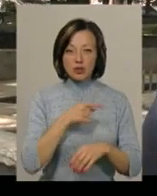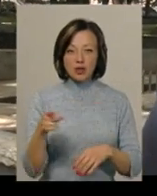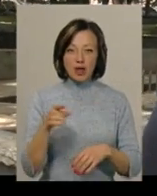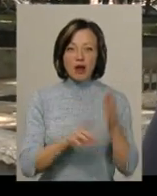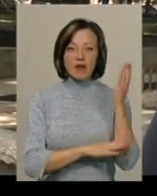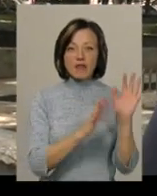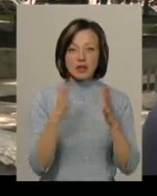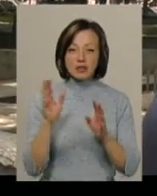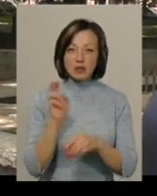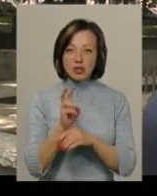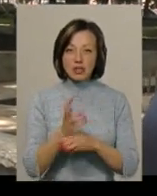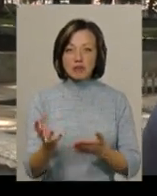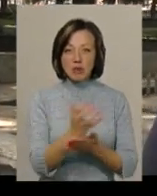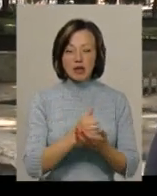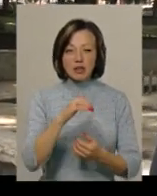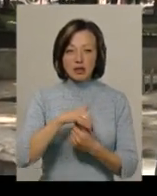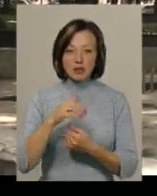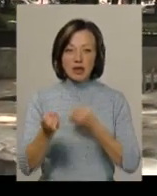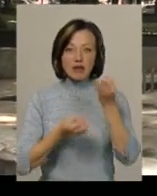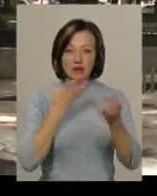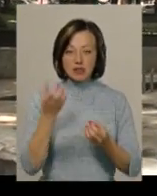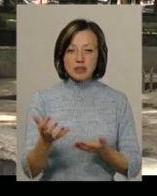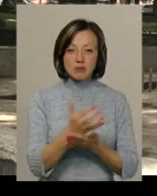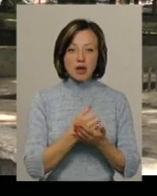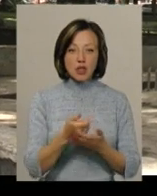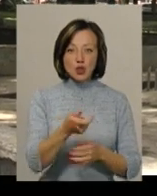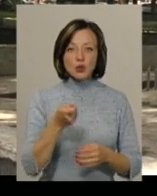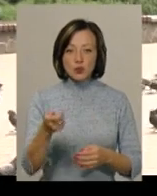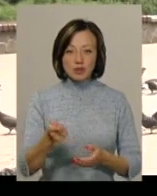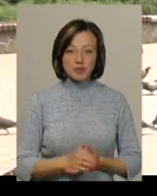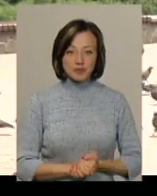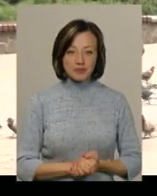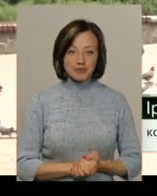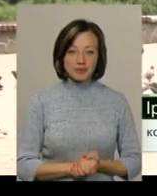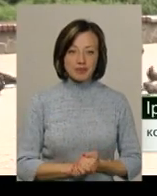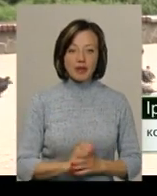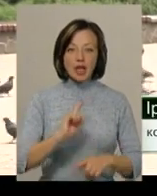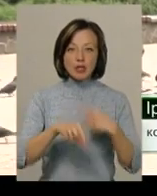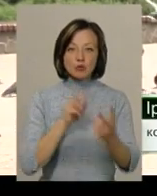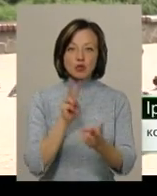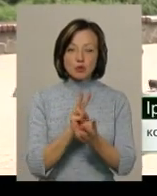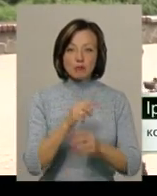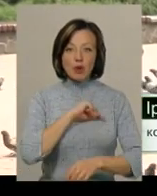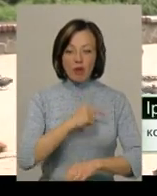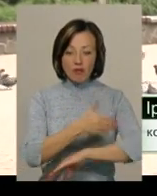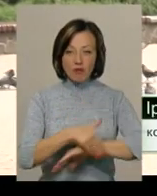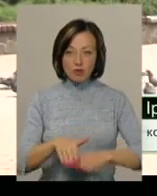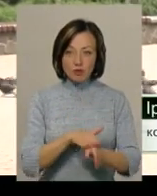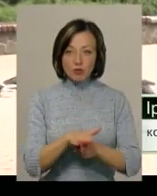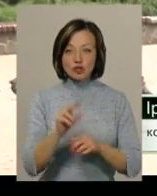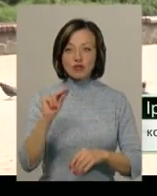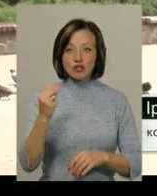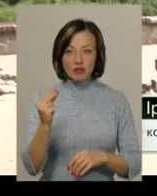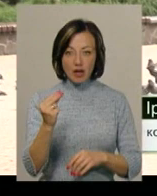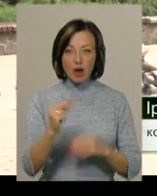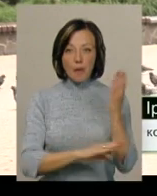ходити у ліс, ми любимо збирати гриби, збирати квіти, збирати суницю». Наступна зустріч з психологом «Просто неба» відбудеться у